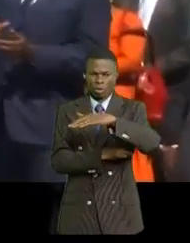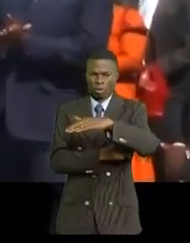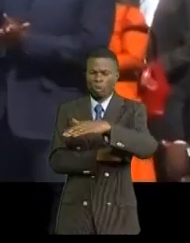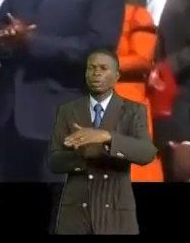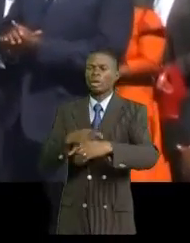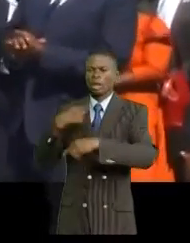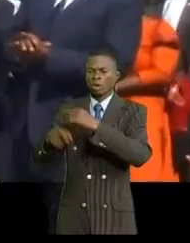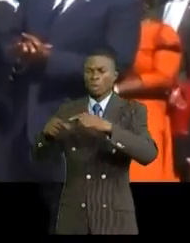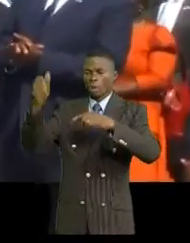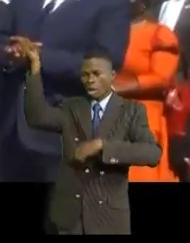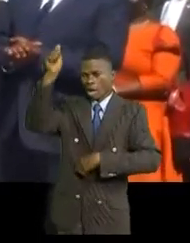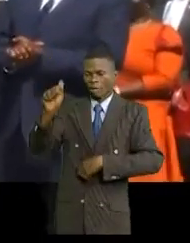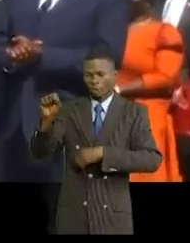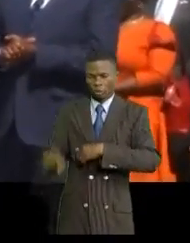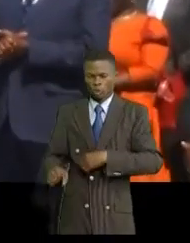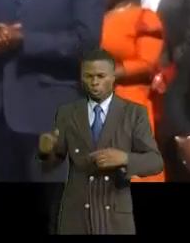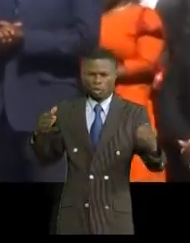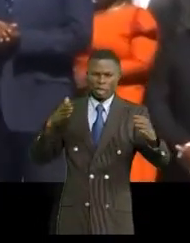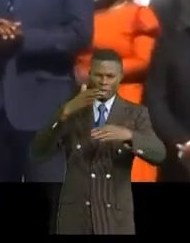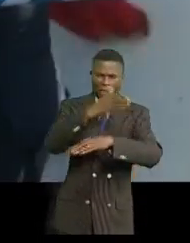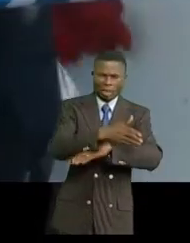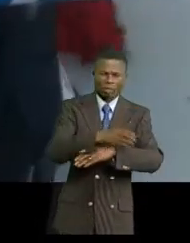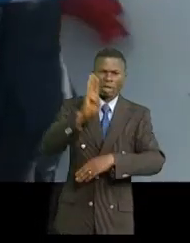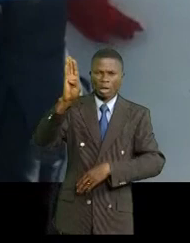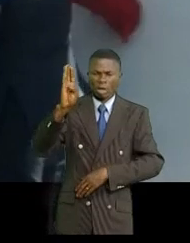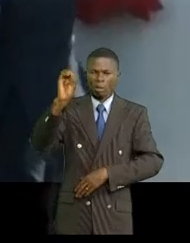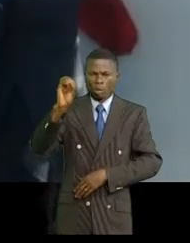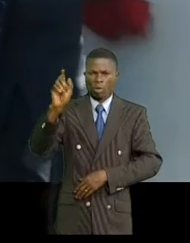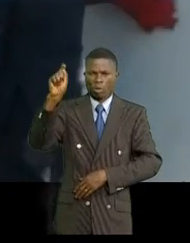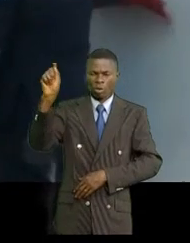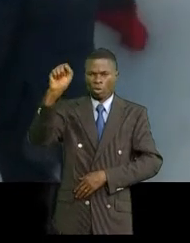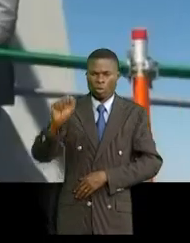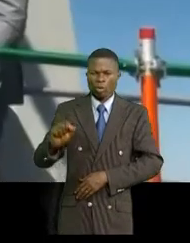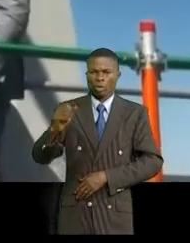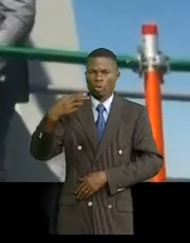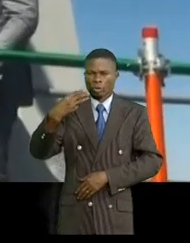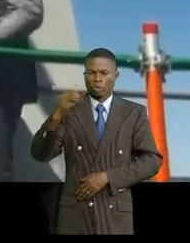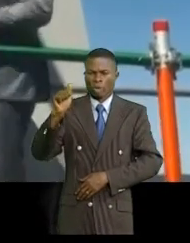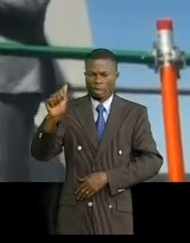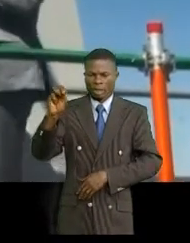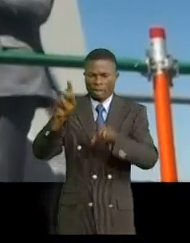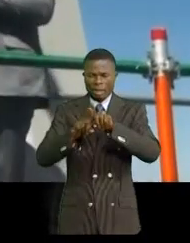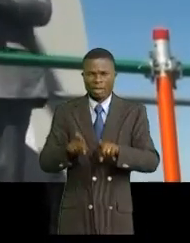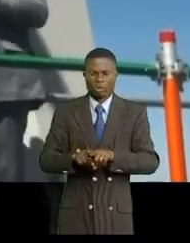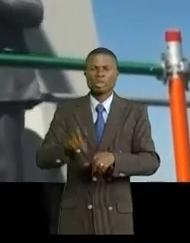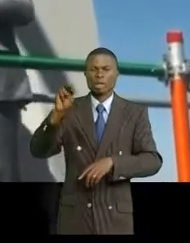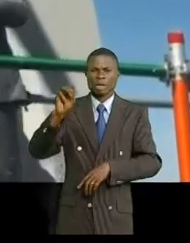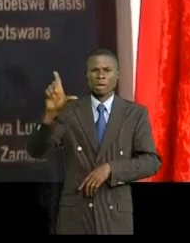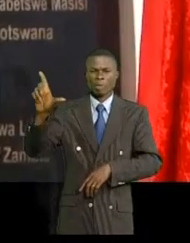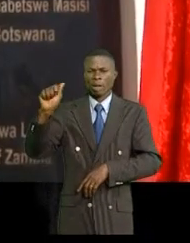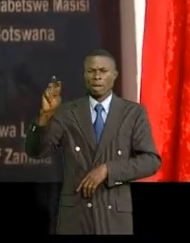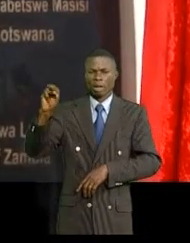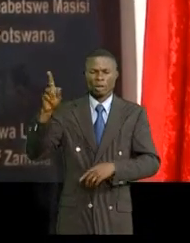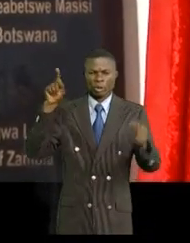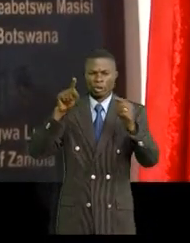traverser tous les pays de la Sadek, notamment les Boutouana, les Zimbabwe, le Malawi, la République démocratique du Congo jusqu'à